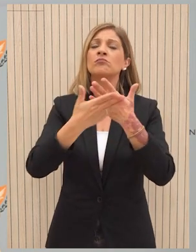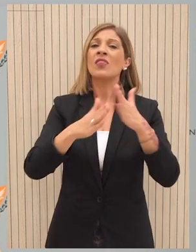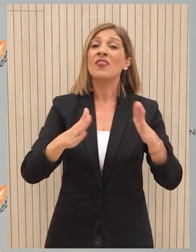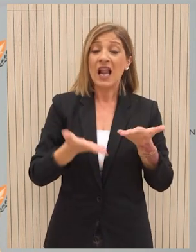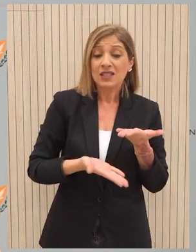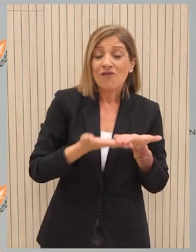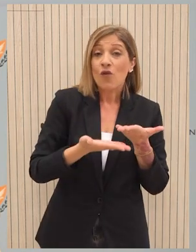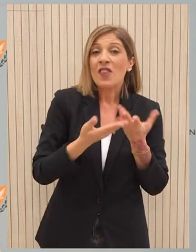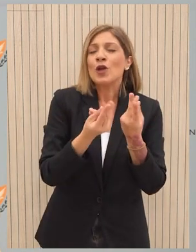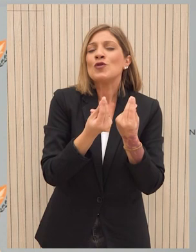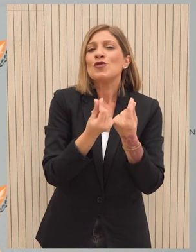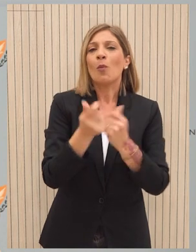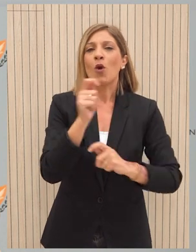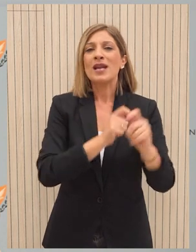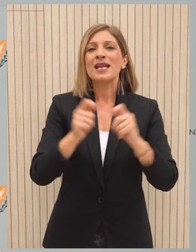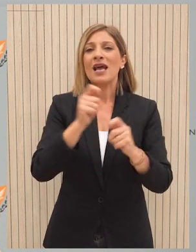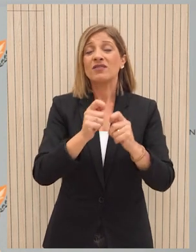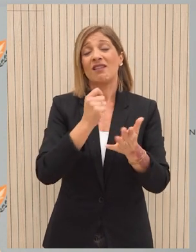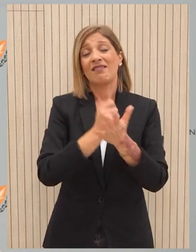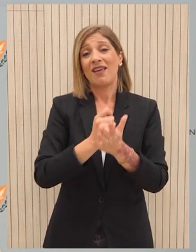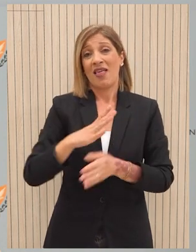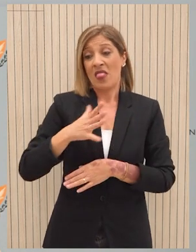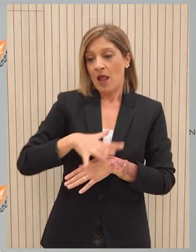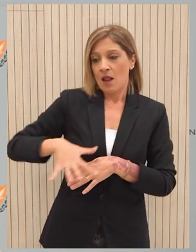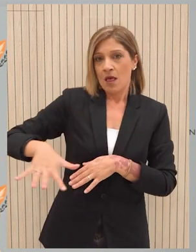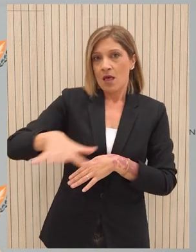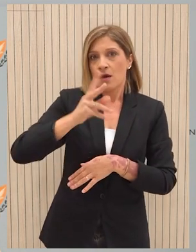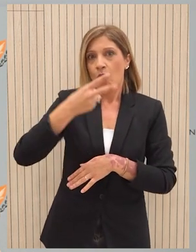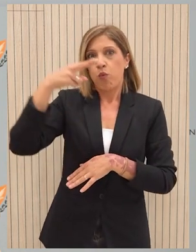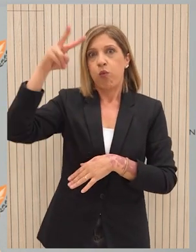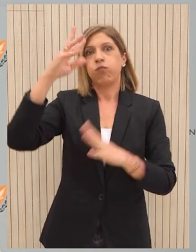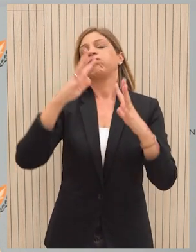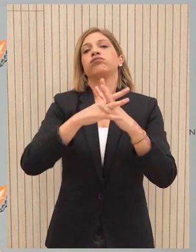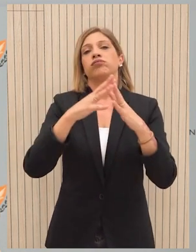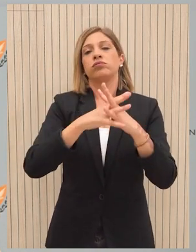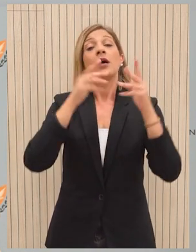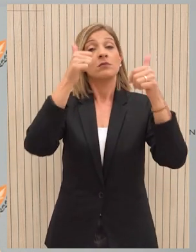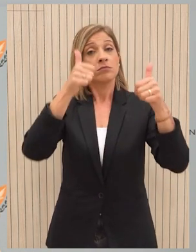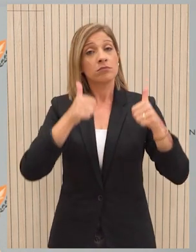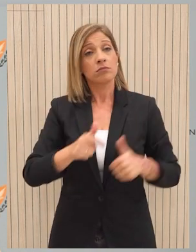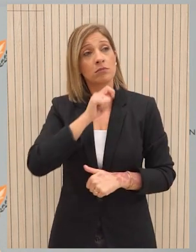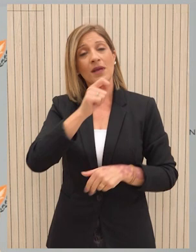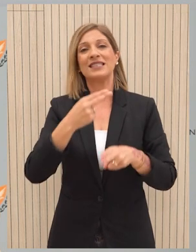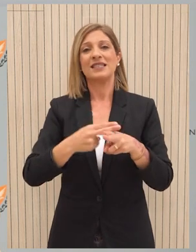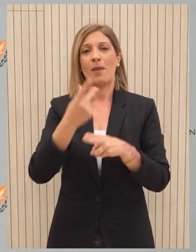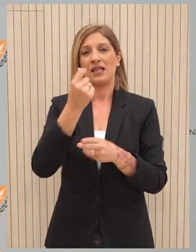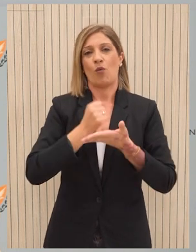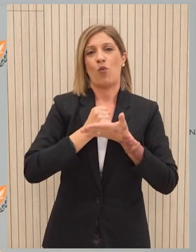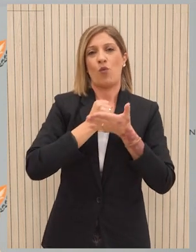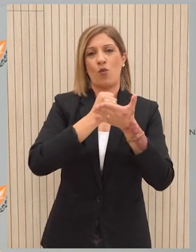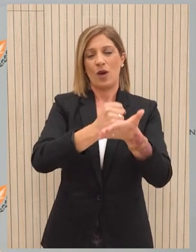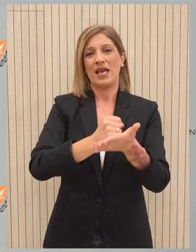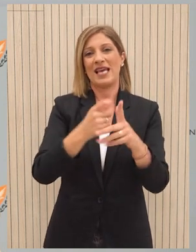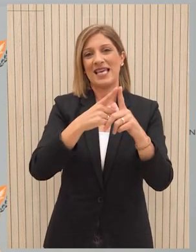ανθρωπιστικού διαδρόμου αλλά και η ανάγκη αποφυγής περιφερειακής επιδίνωσης της κρίσης ενώ ανακοινώθηκε και σημαντική οικονομική συνεισφορά